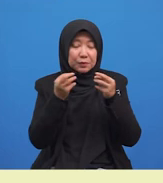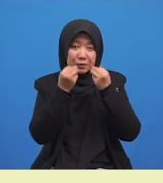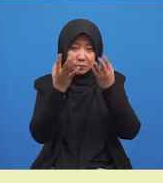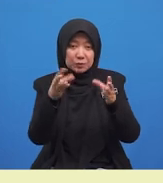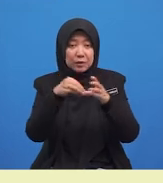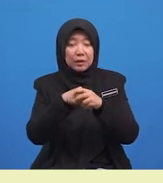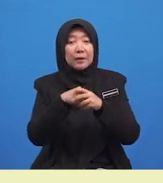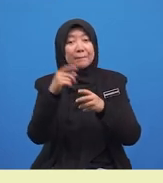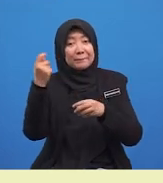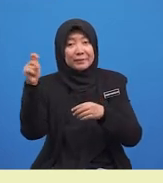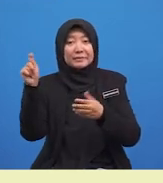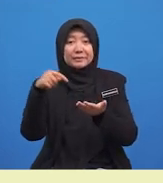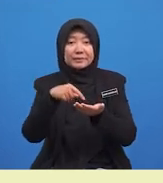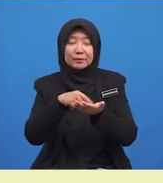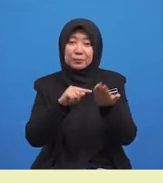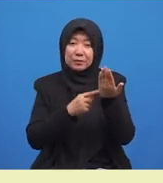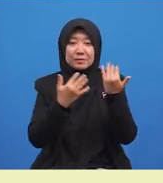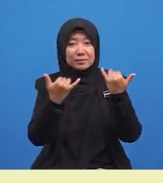Kamu boleh mula sekarang.